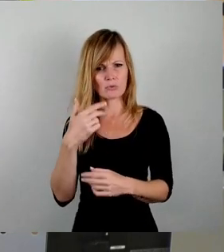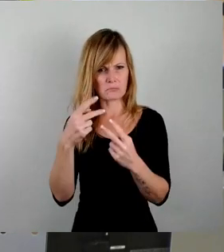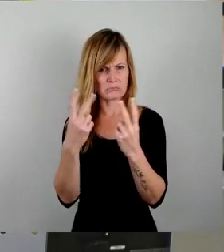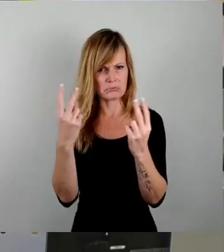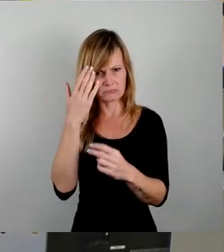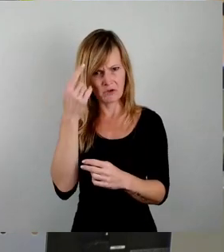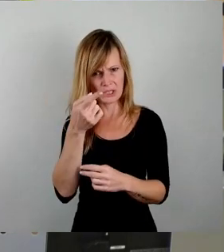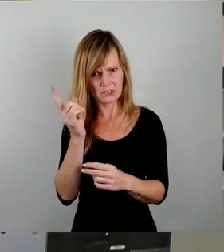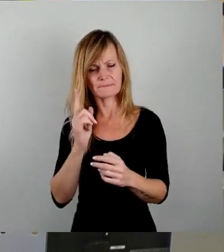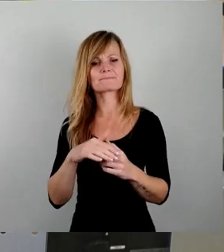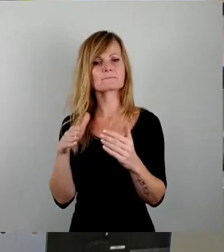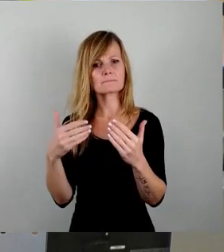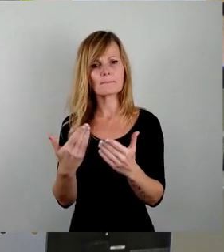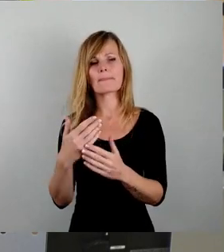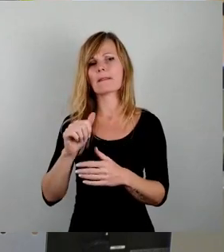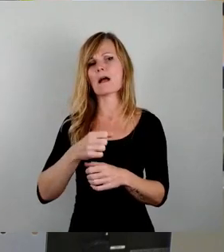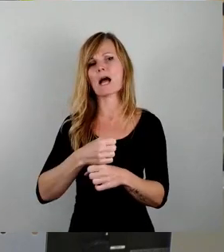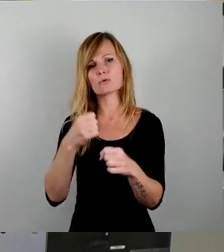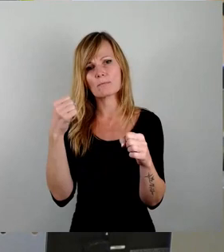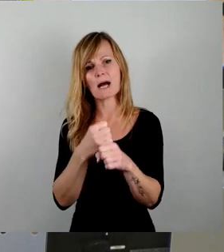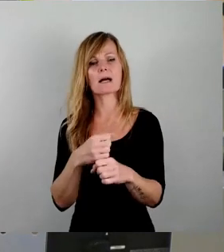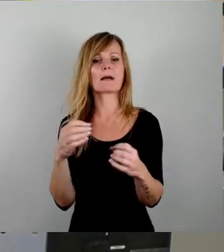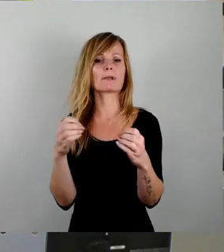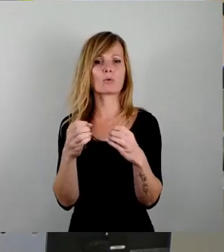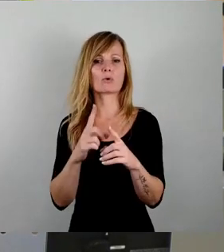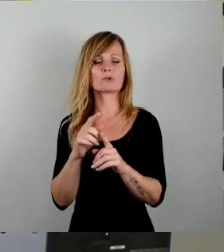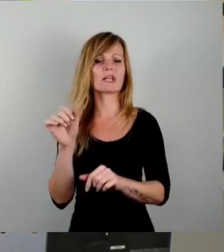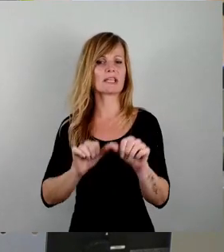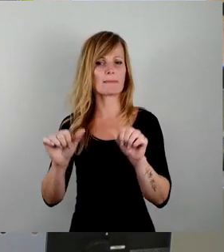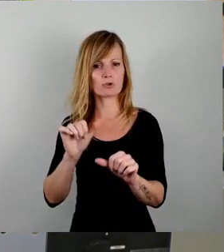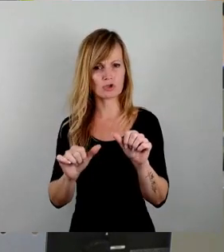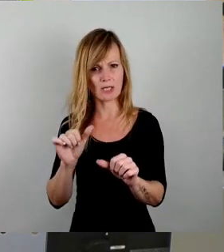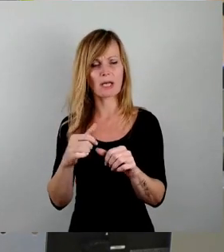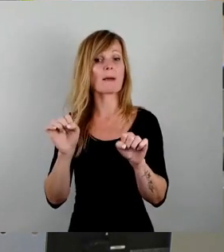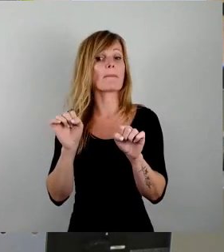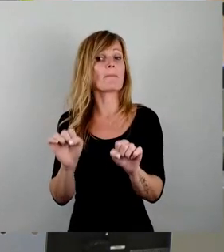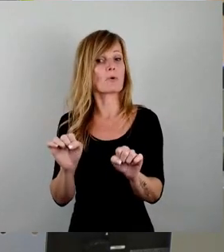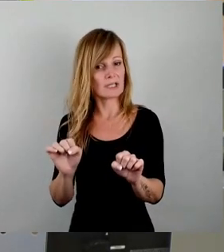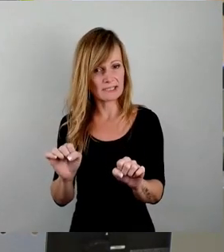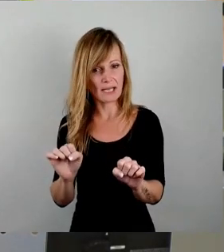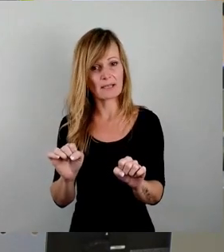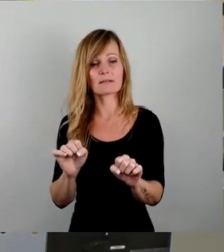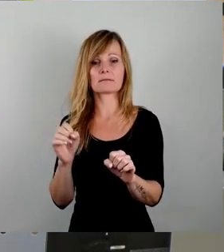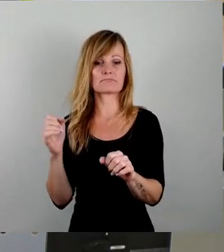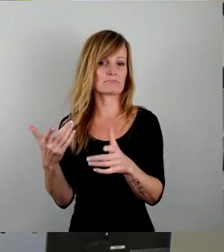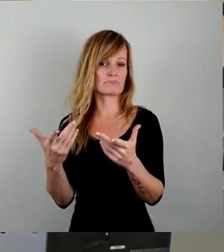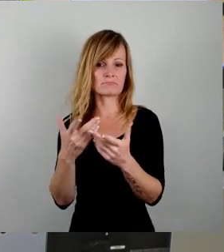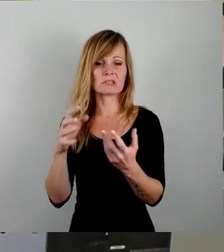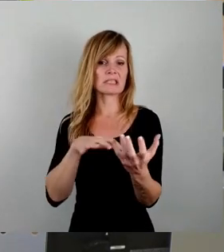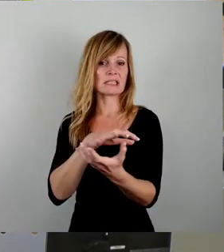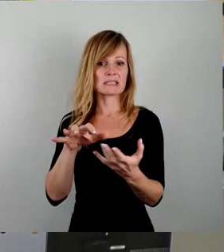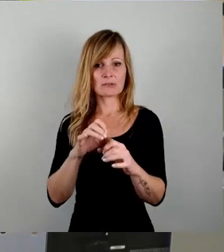atomare, biologische und chemische Möglichkeit einer Krisensituation.